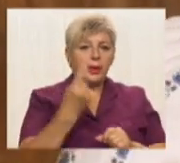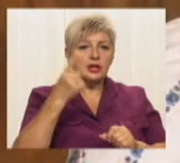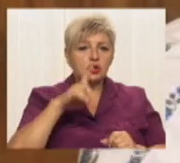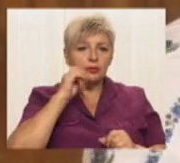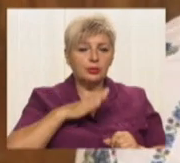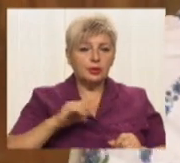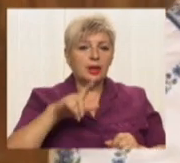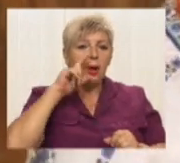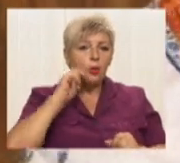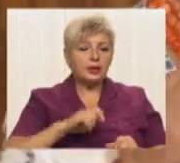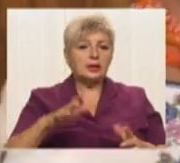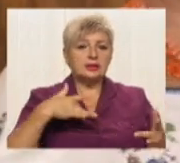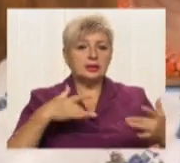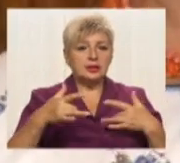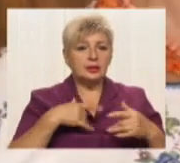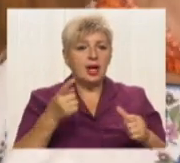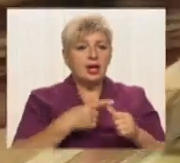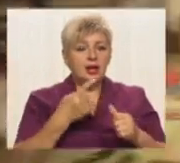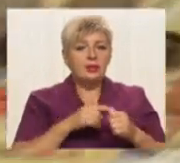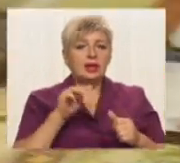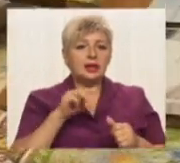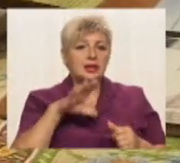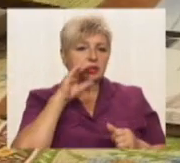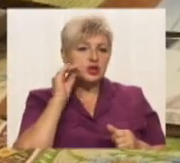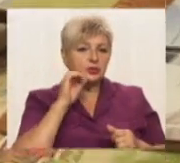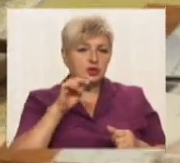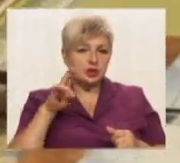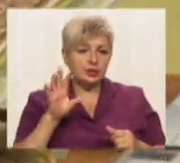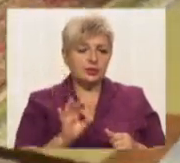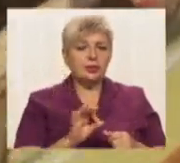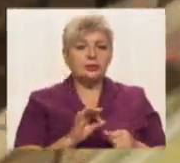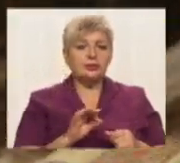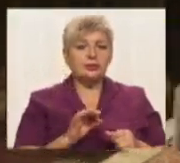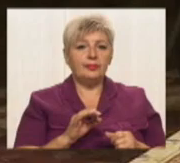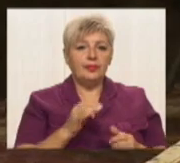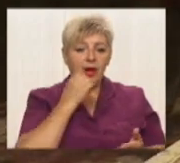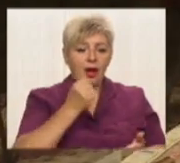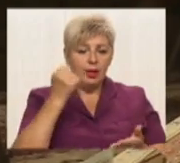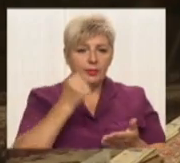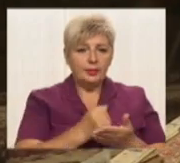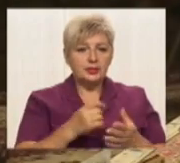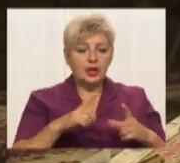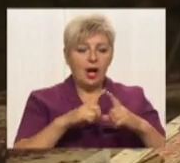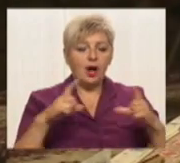Україні український театр імені Тараса Шевченка. Оксана Петровська погашає конверт з маркою.